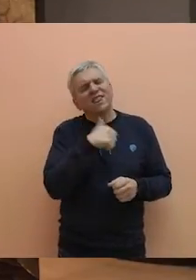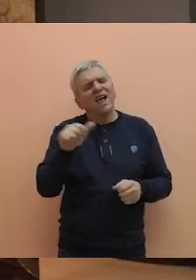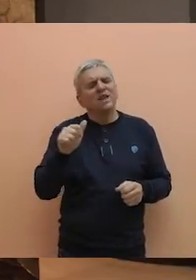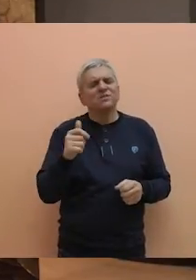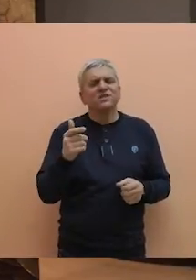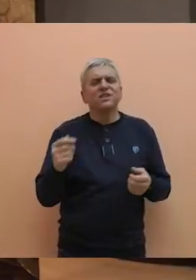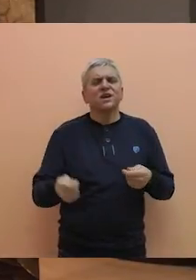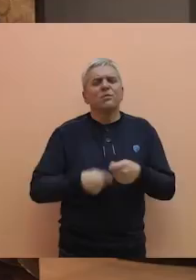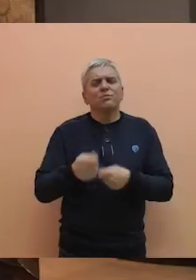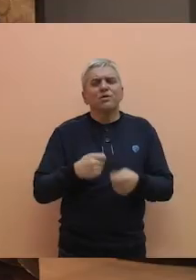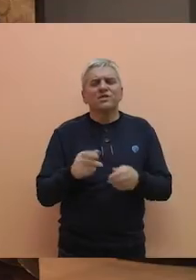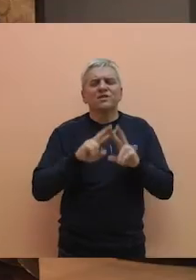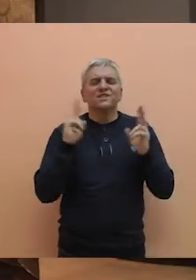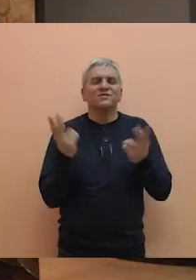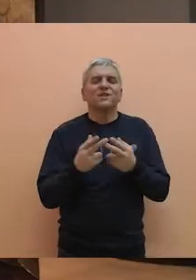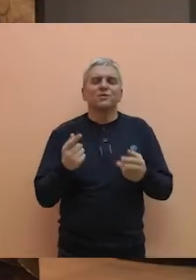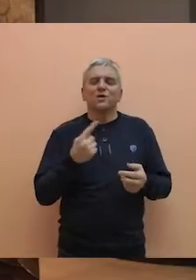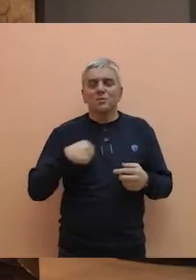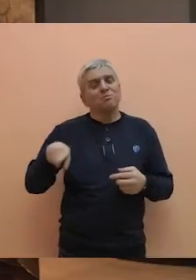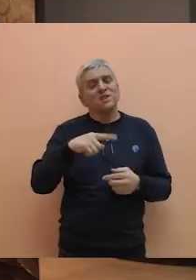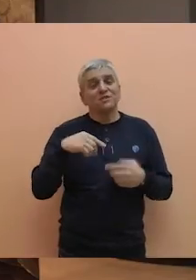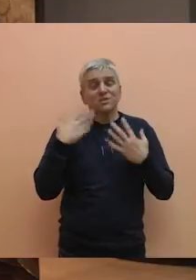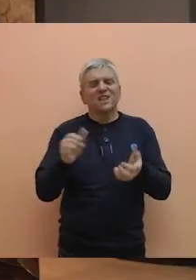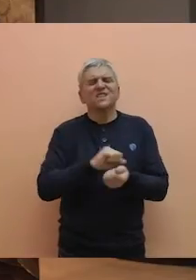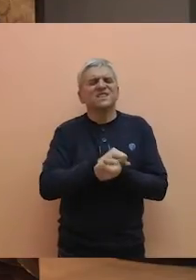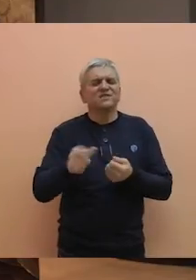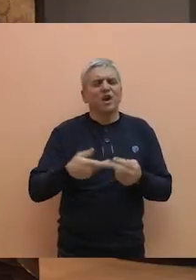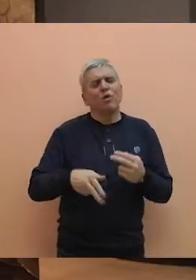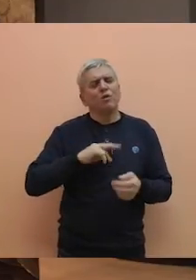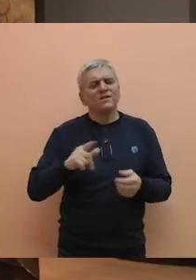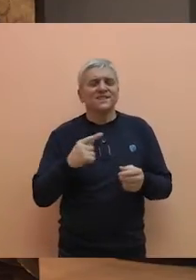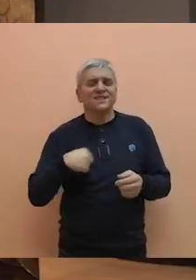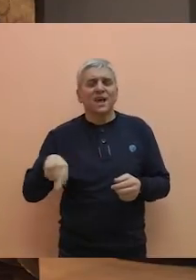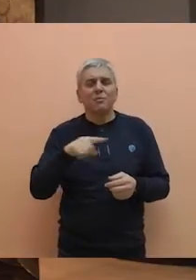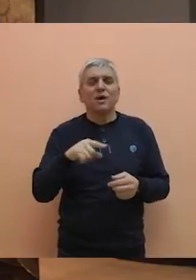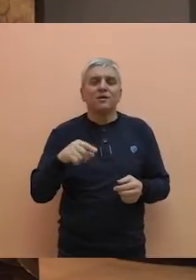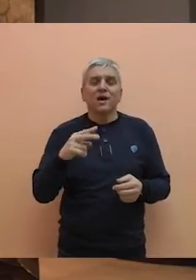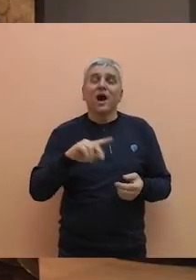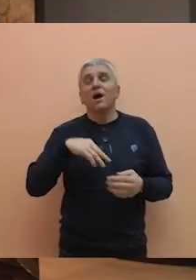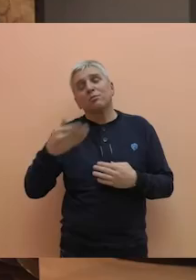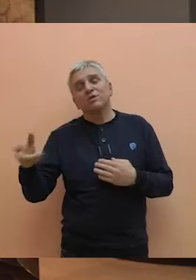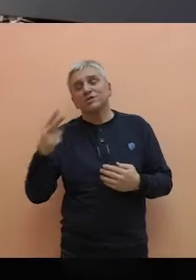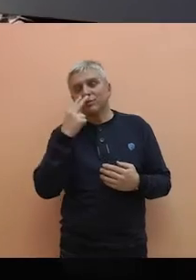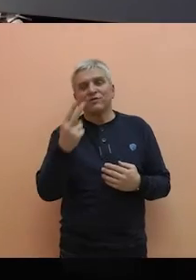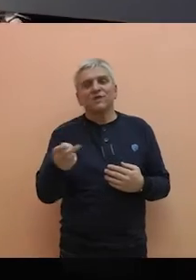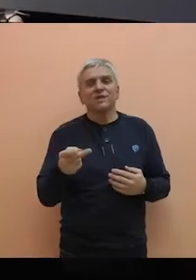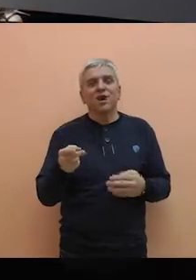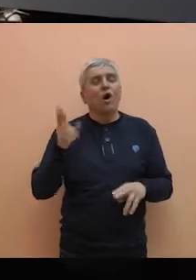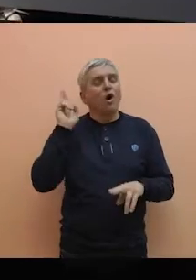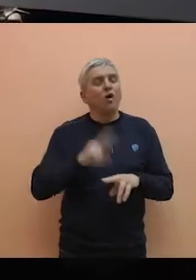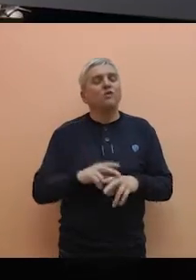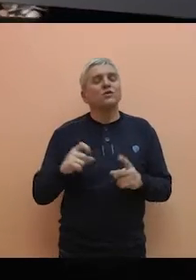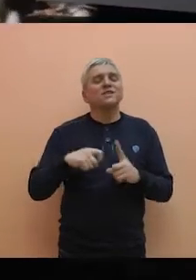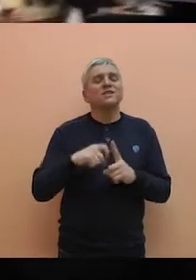svetu i svakako da jeste. Mi ćemo dati sve od sebe, to mogu sigurno da obećamo, a ostalo vidjet ćemo. Odlukom